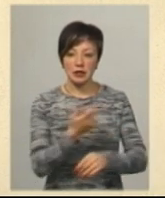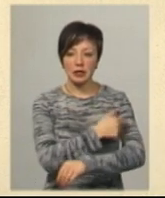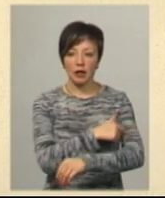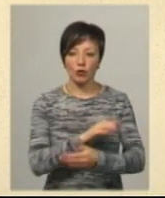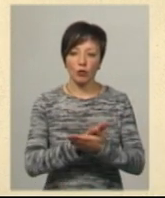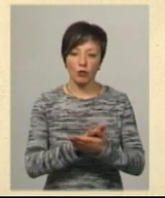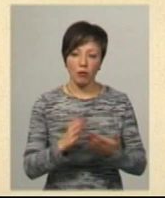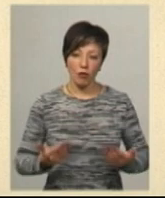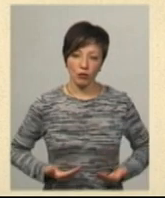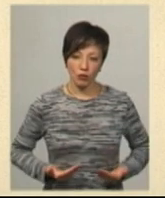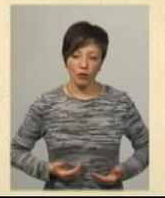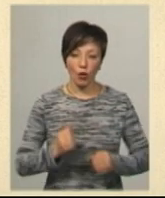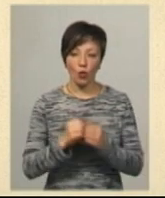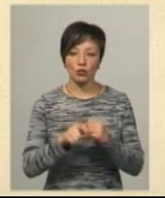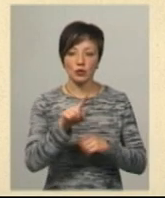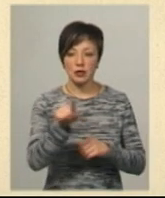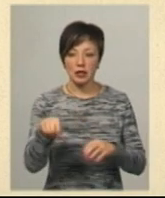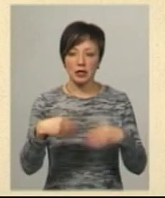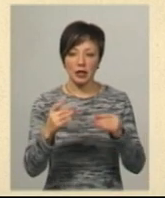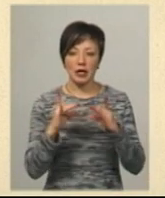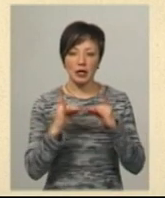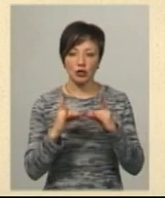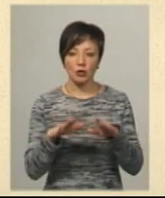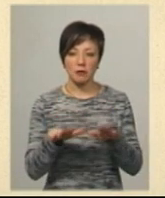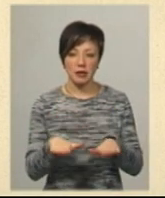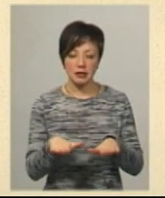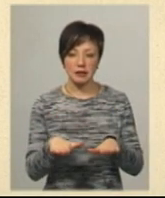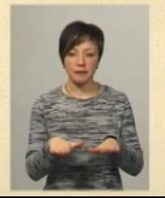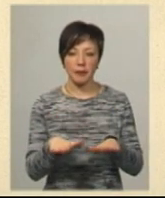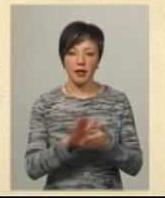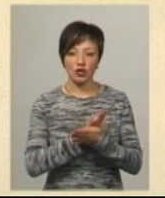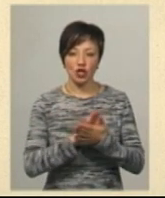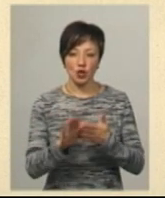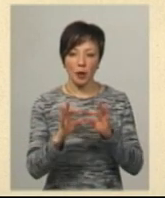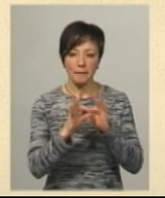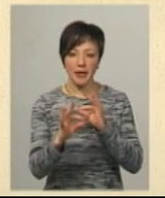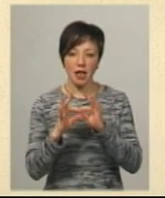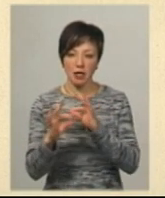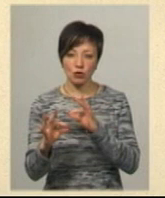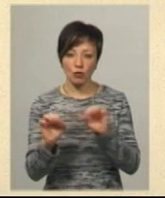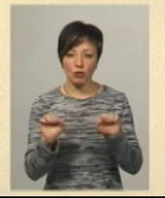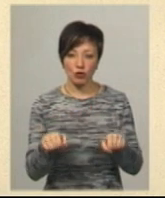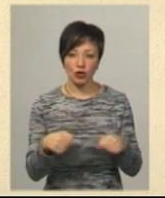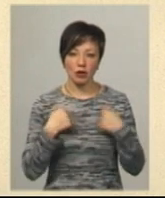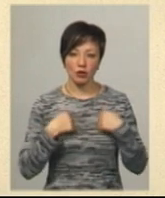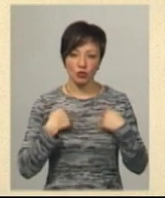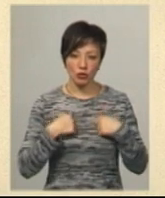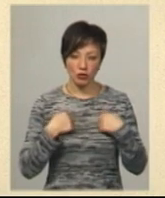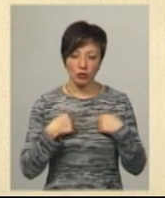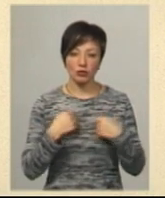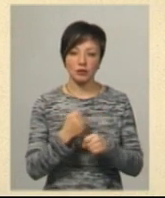-побутові. Кожному з них надається ліжкомісце з чистою білизною, можна прийняти душ.